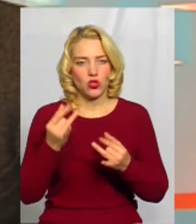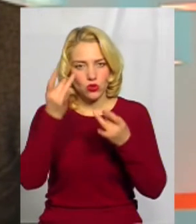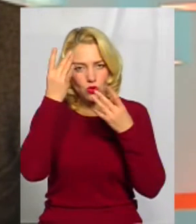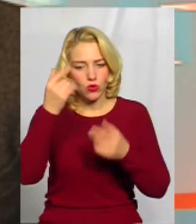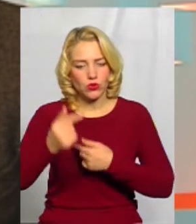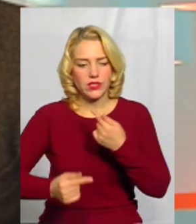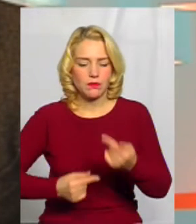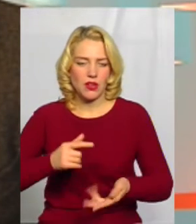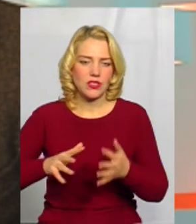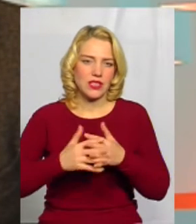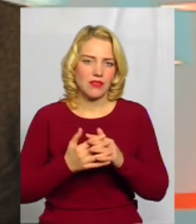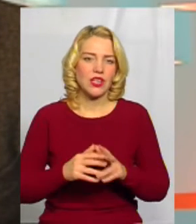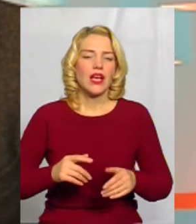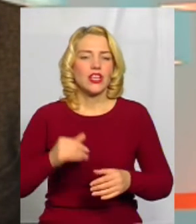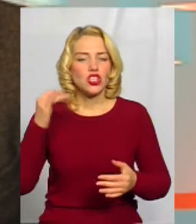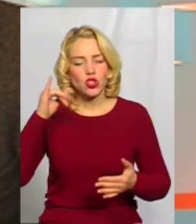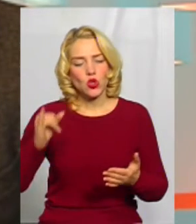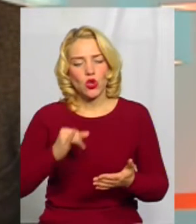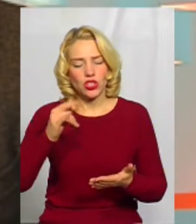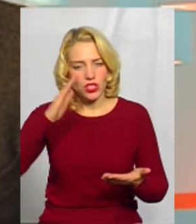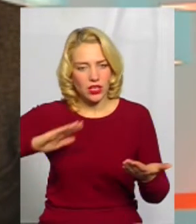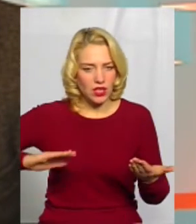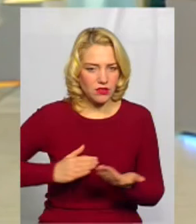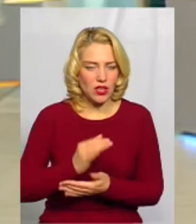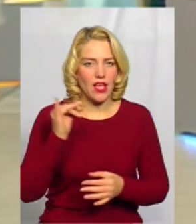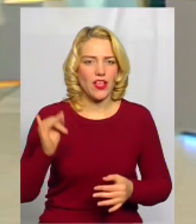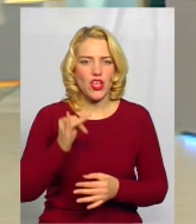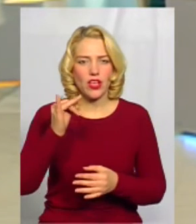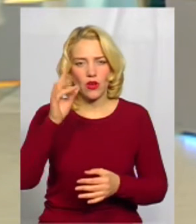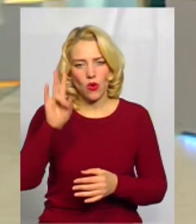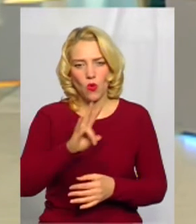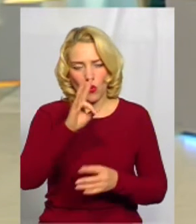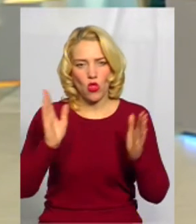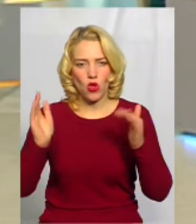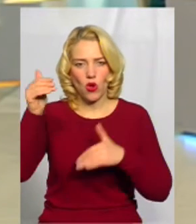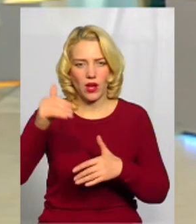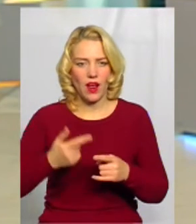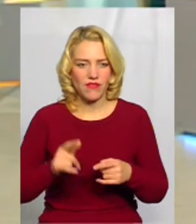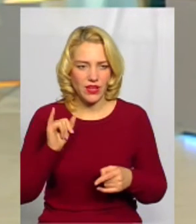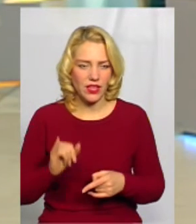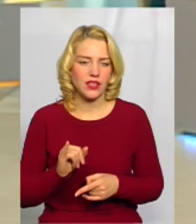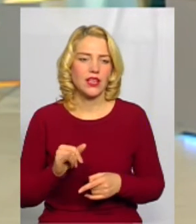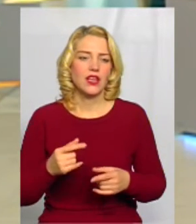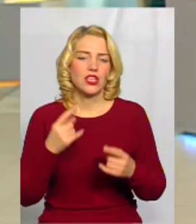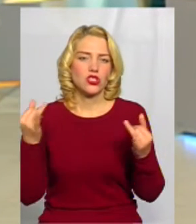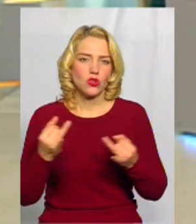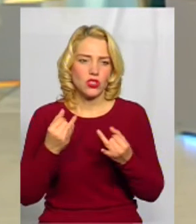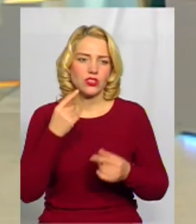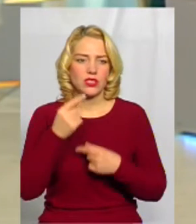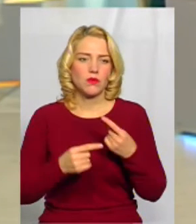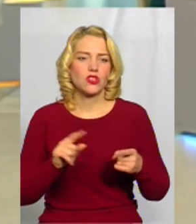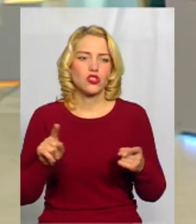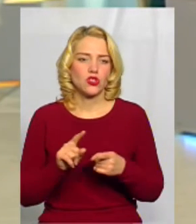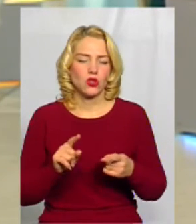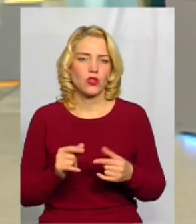історична картографія та іконографія, і фотофіксація всіх тих пам'яток та об'єктів культурної спадщини, що давня, що